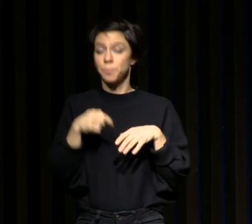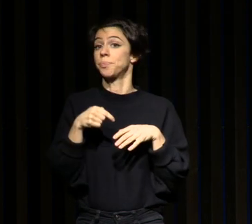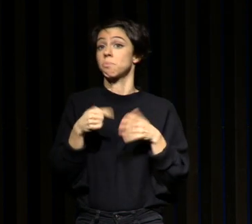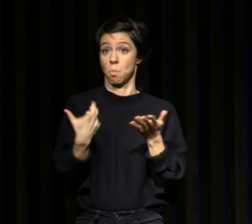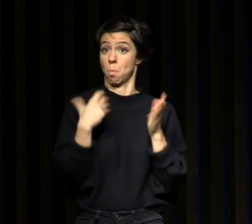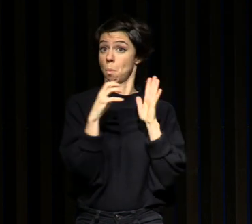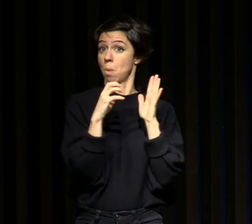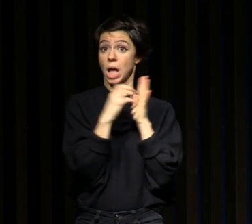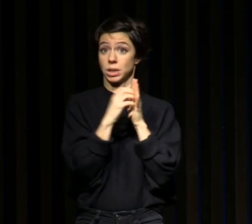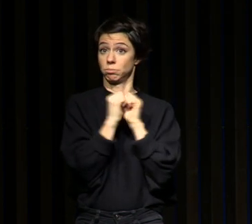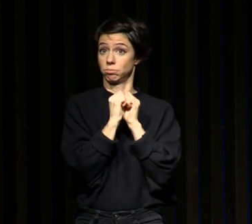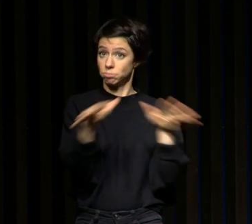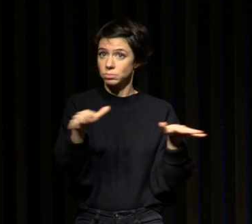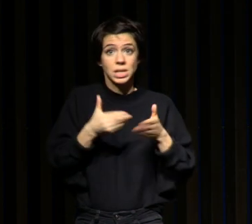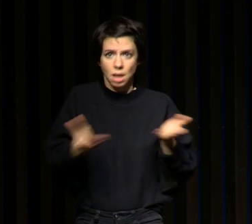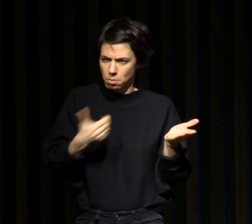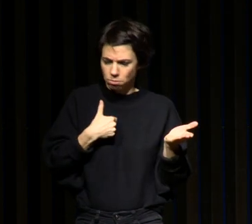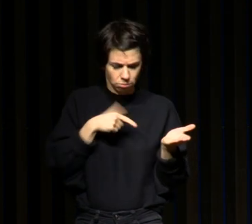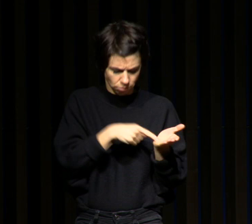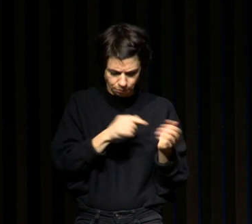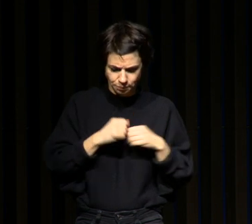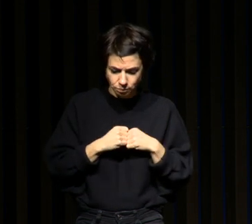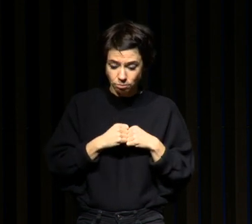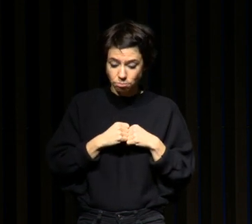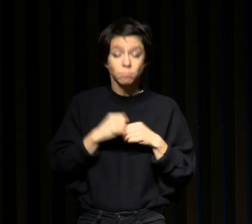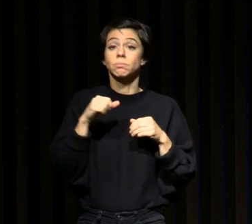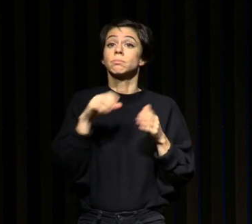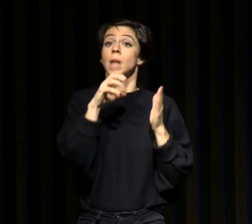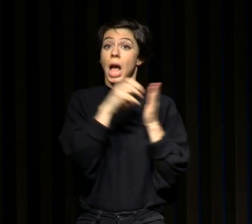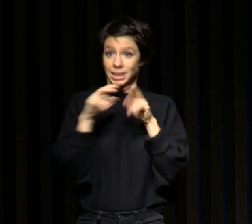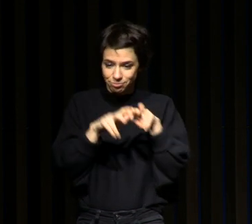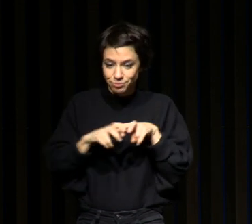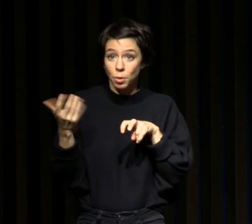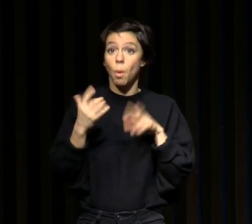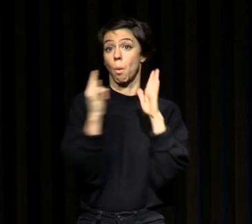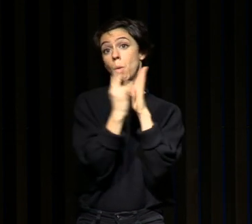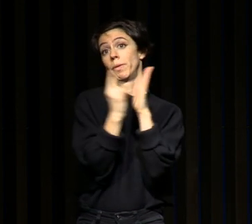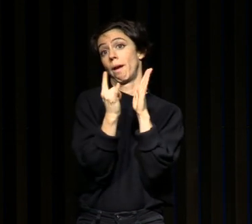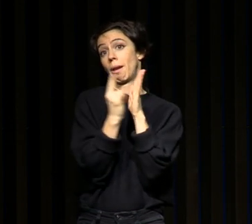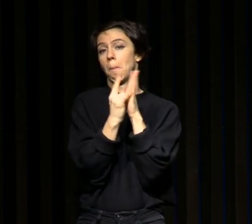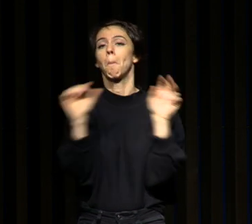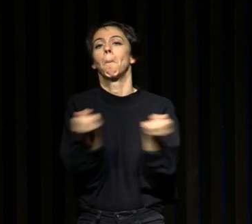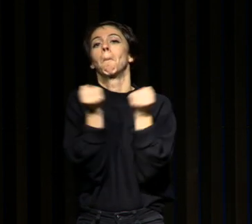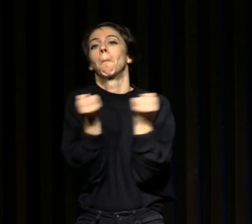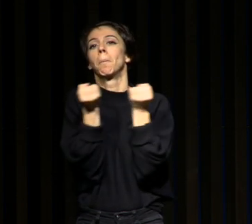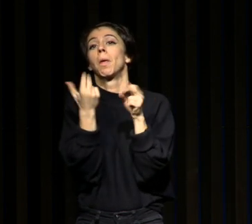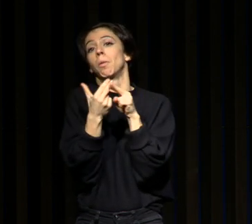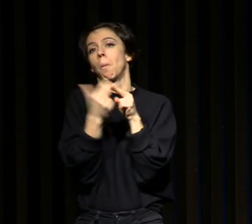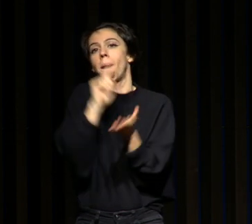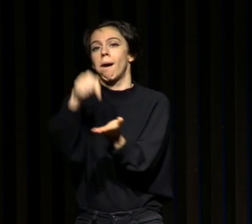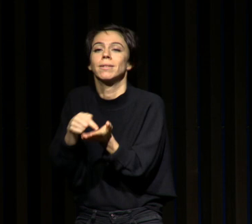où en fait, on a loué des chambres d'hôtels de l'Hôtel Campagny. Je peux faire de la publicité à Sestas.